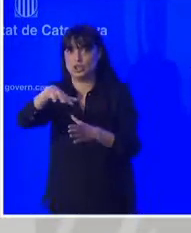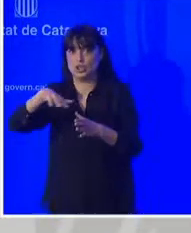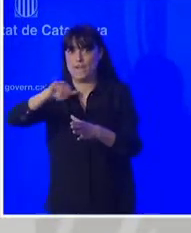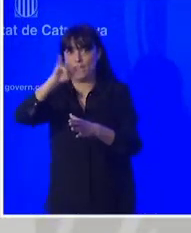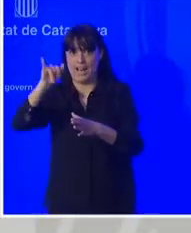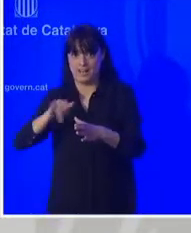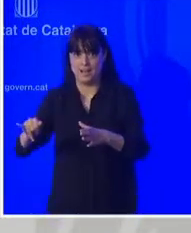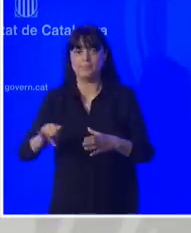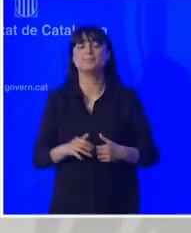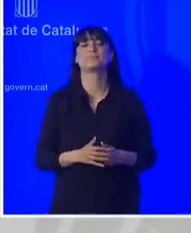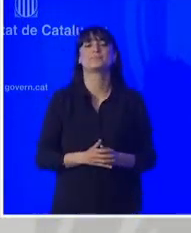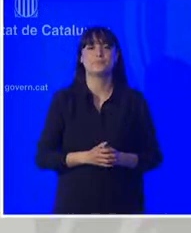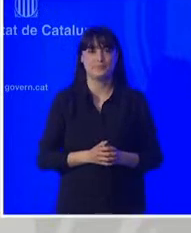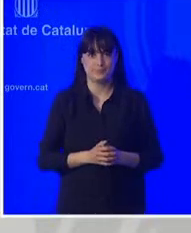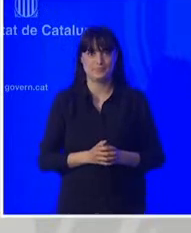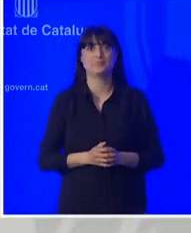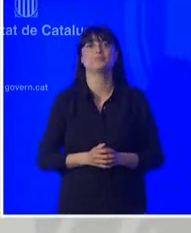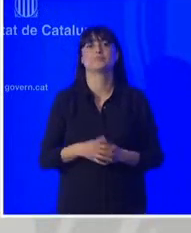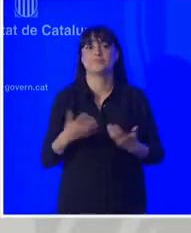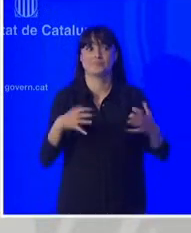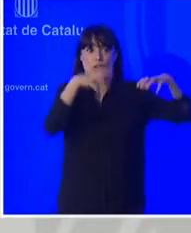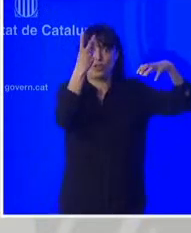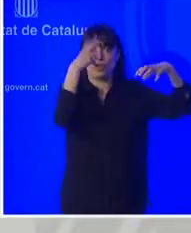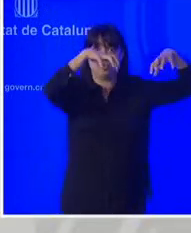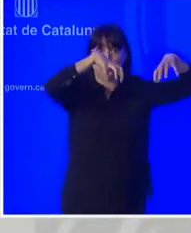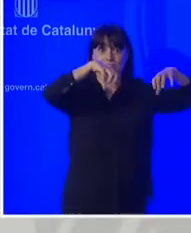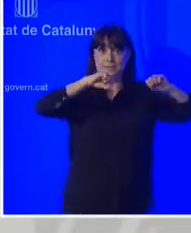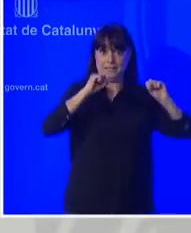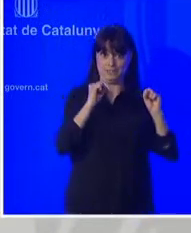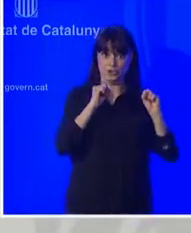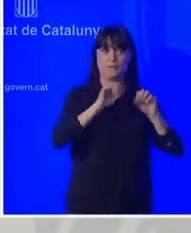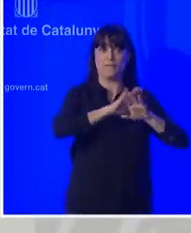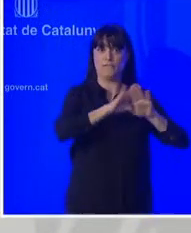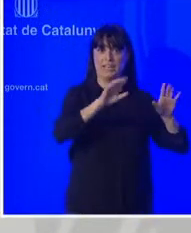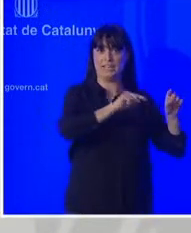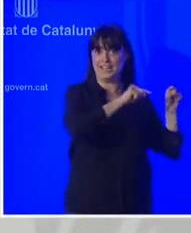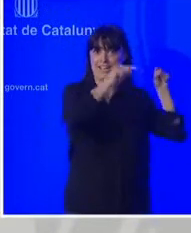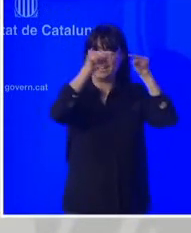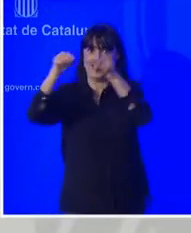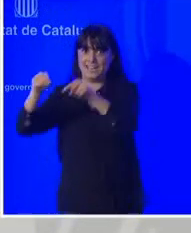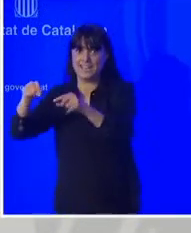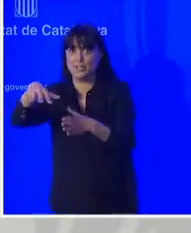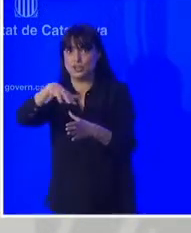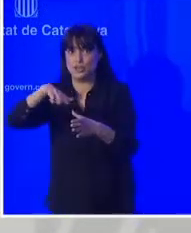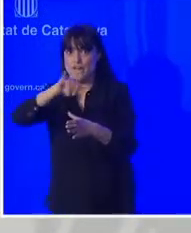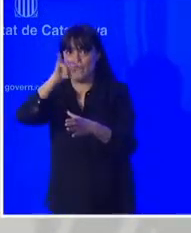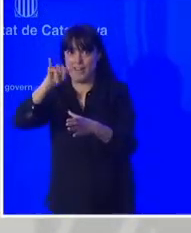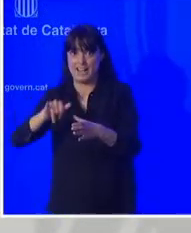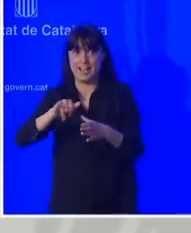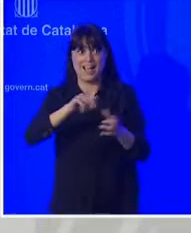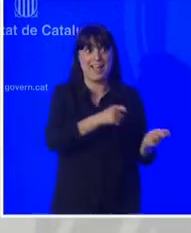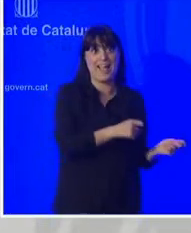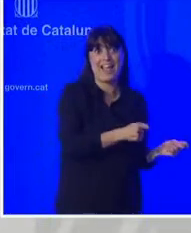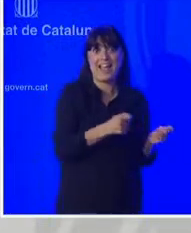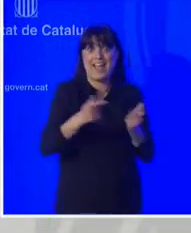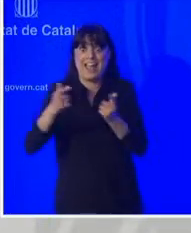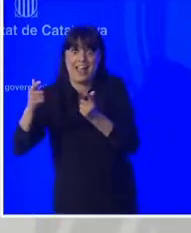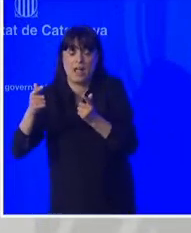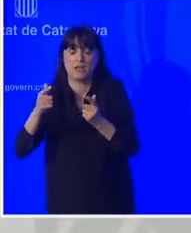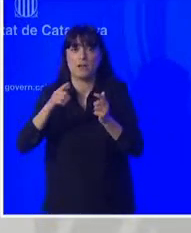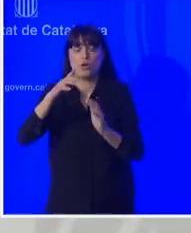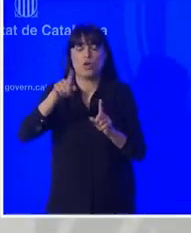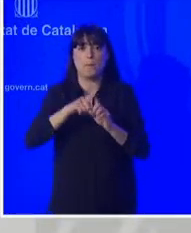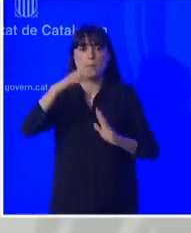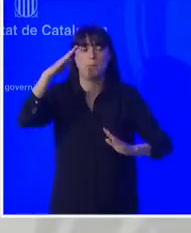reprèn la substitució d'aquests dos equipaments penitenciaris, una substitució que havia quedat aturada, recordem-ho, en aparèixer